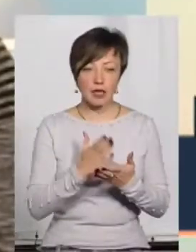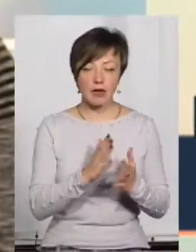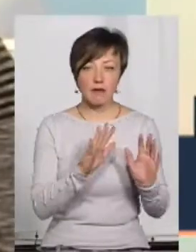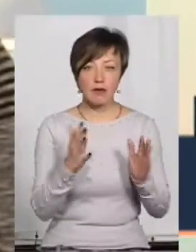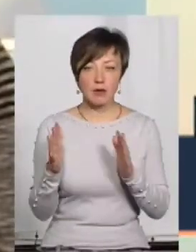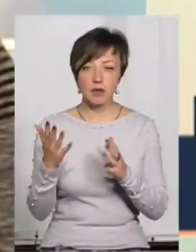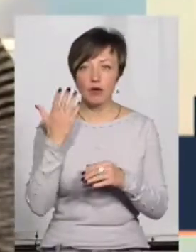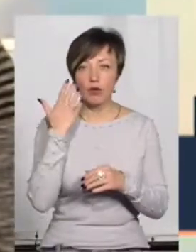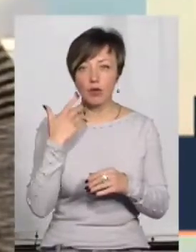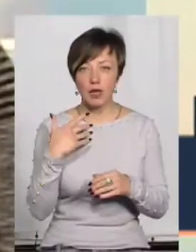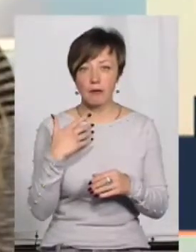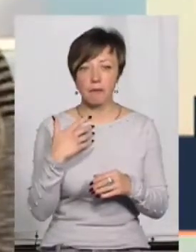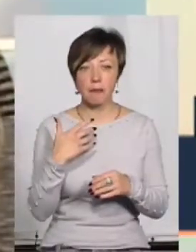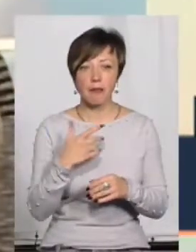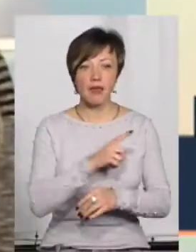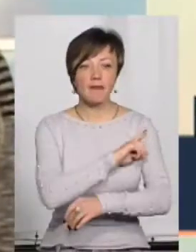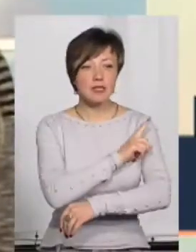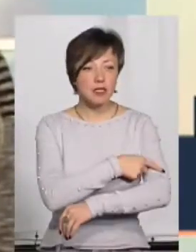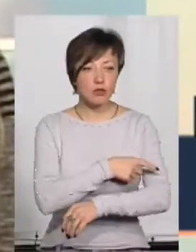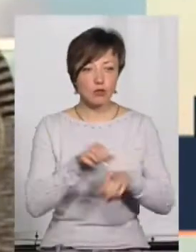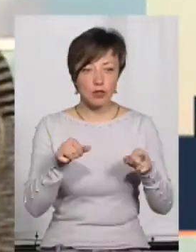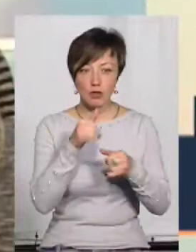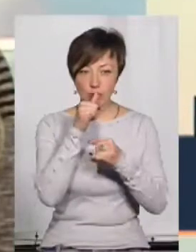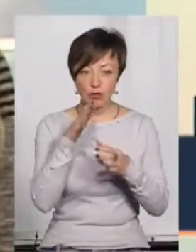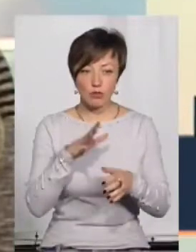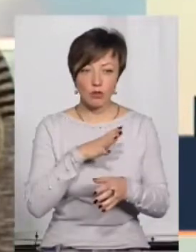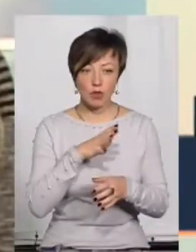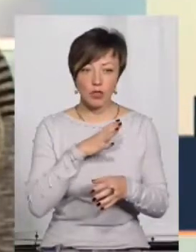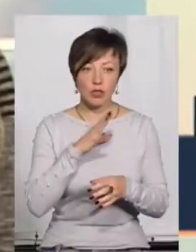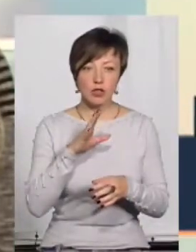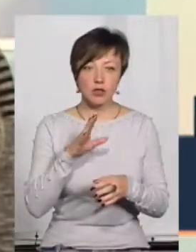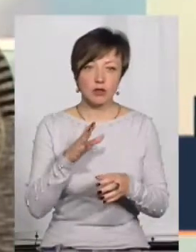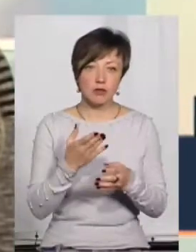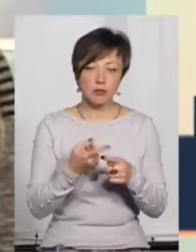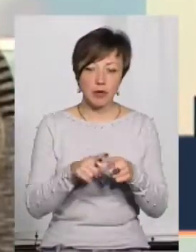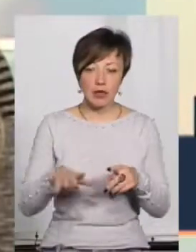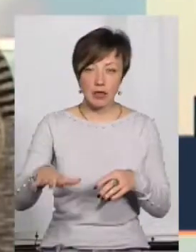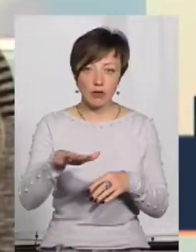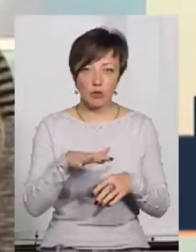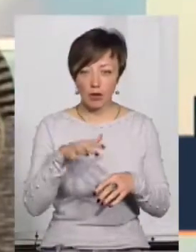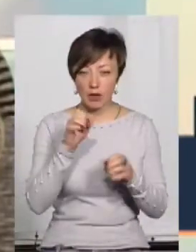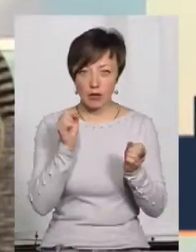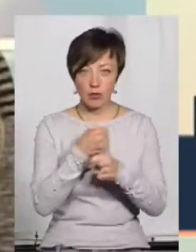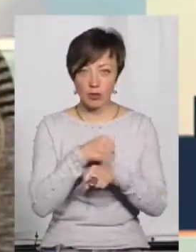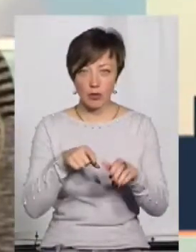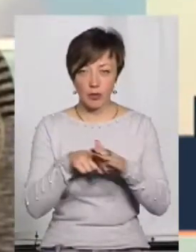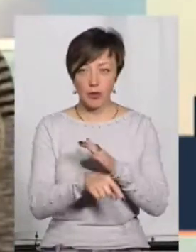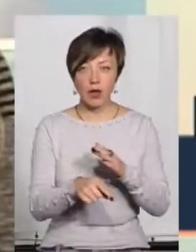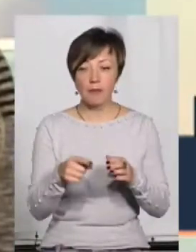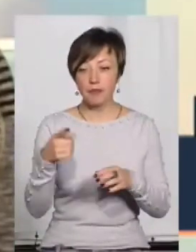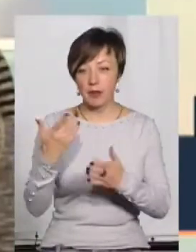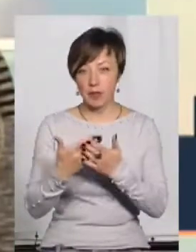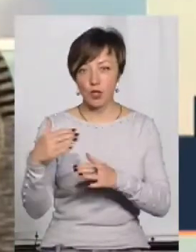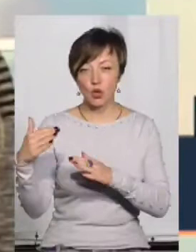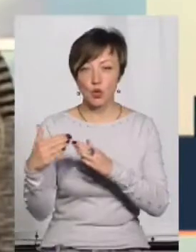наприклад, ще не було фізичної можливості, тобто, що перебували там жінка на тій території, і лише, власне, за рахунок того, що